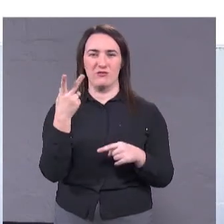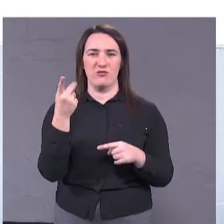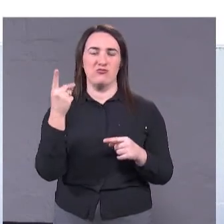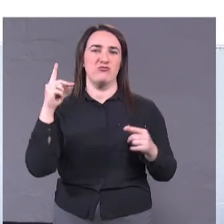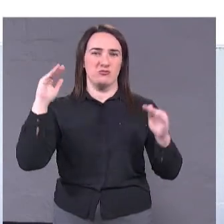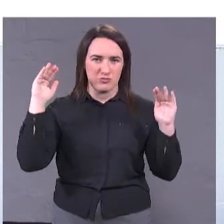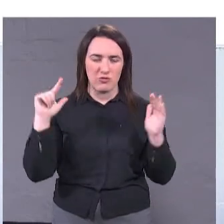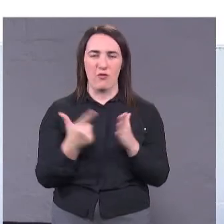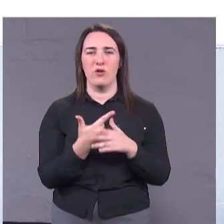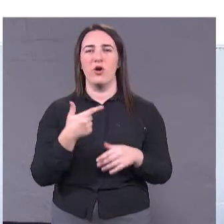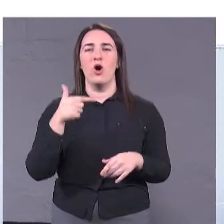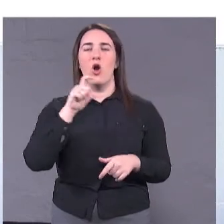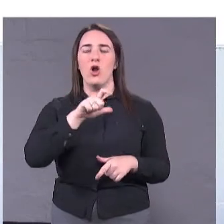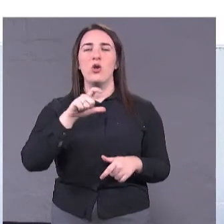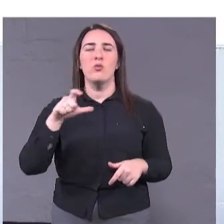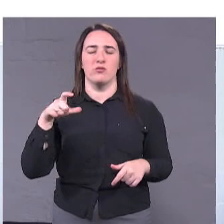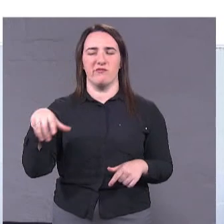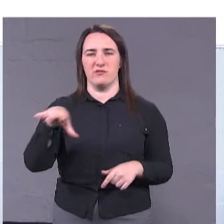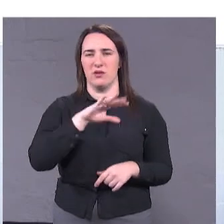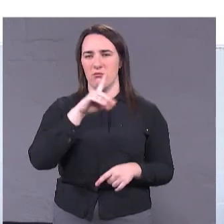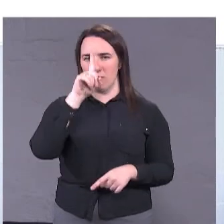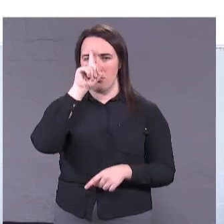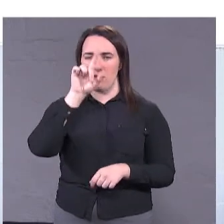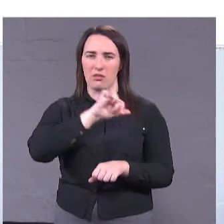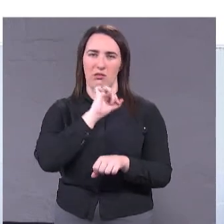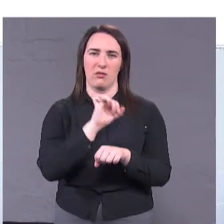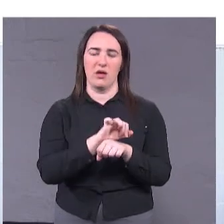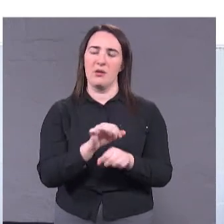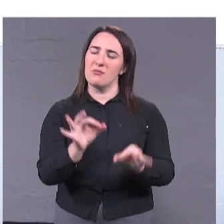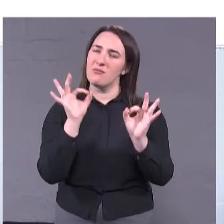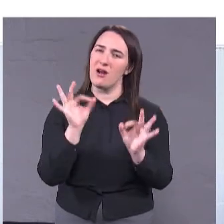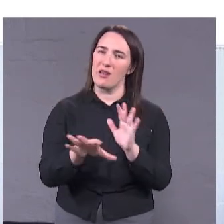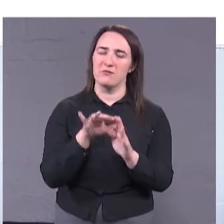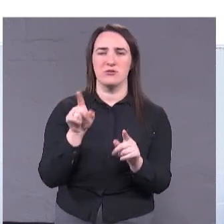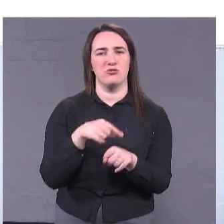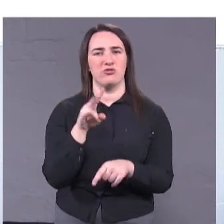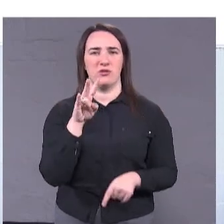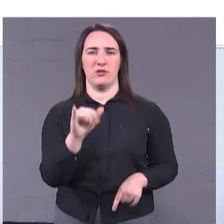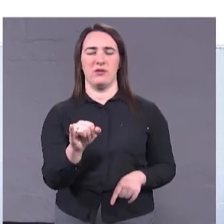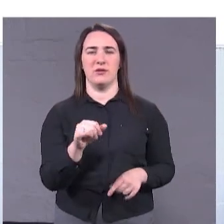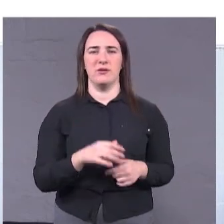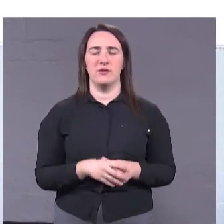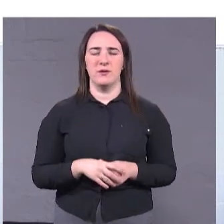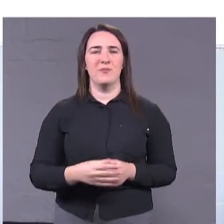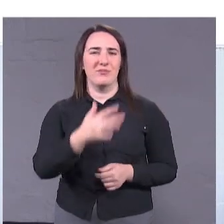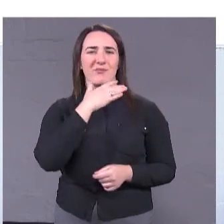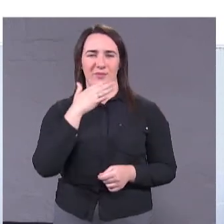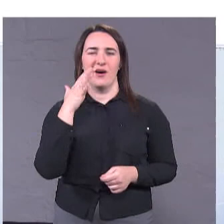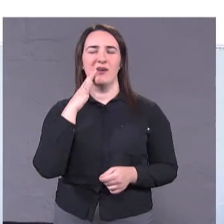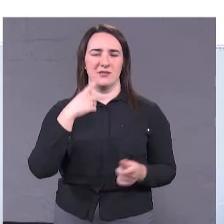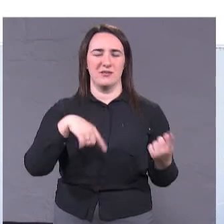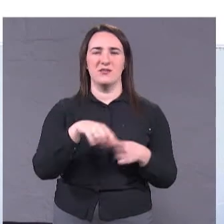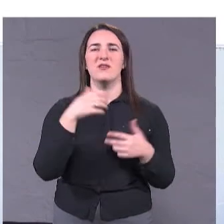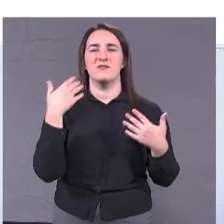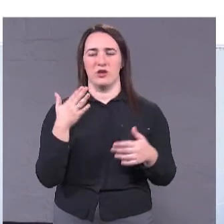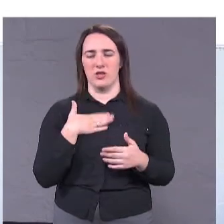я думаю, що все одно задумаються, правильно вони зробили вибор чи ні. І багато з них сьогодні вже, згодом нашій